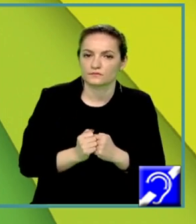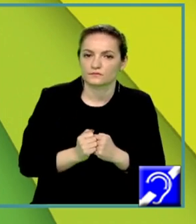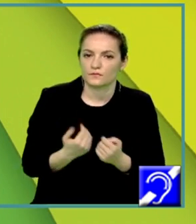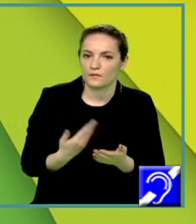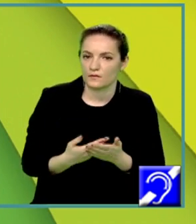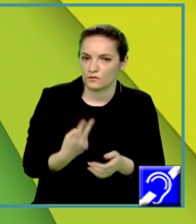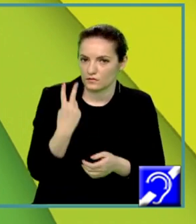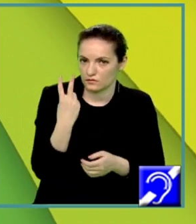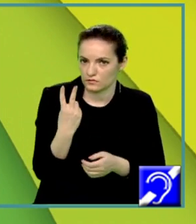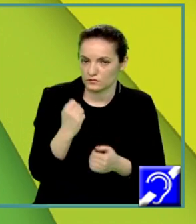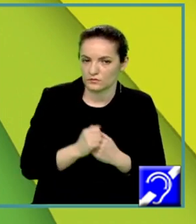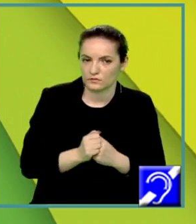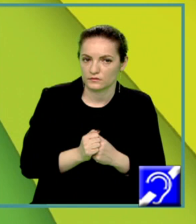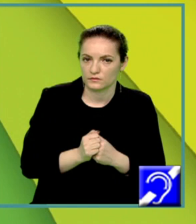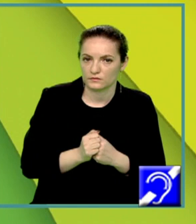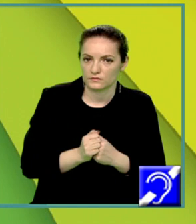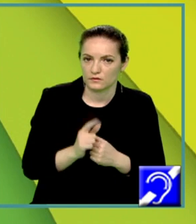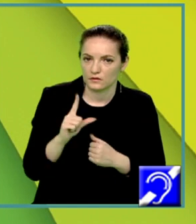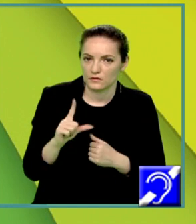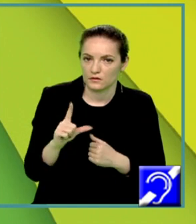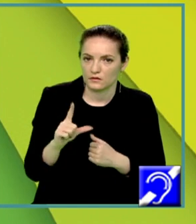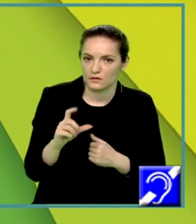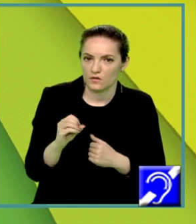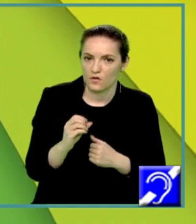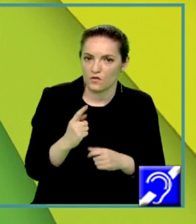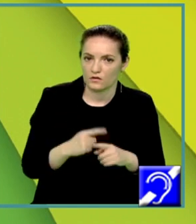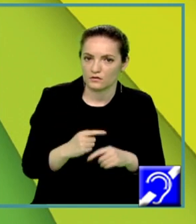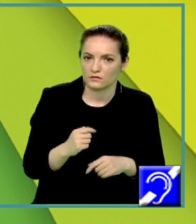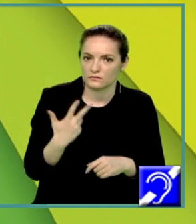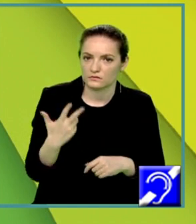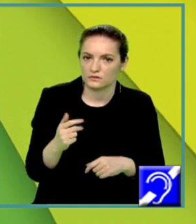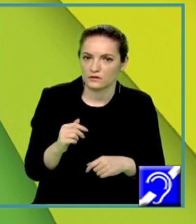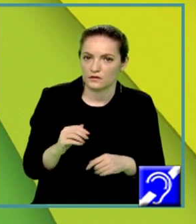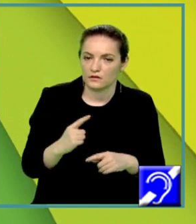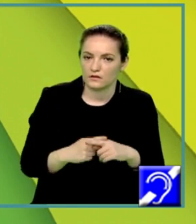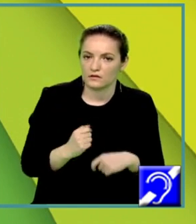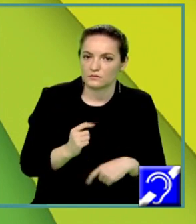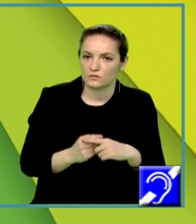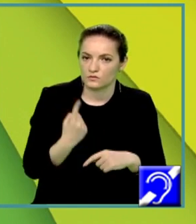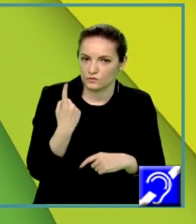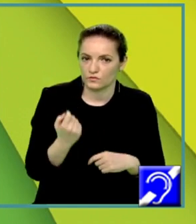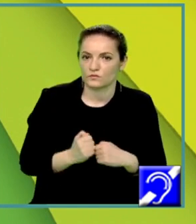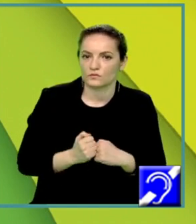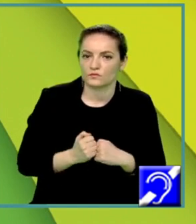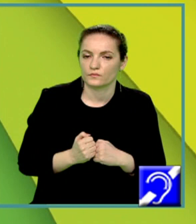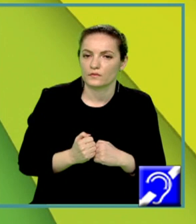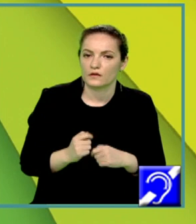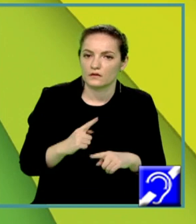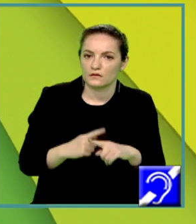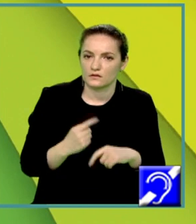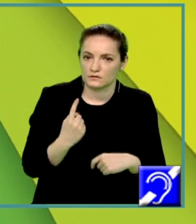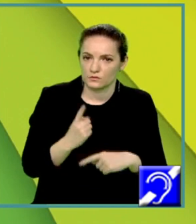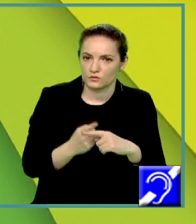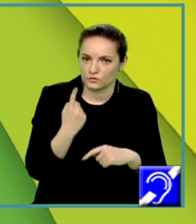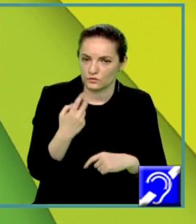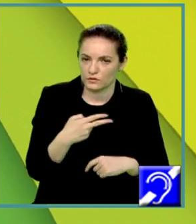de-al doilea logaritm, logaritm în baza 3 din x plus 1, punem condiția ca x plus 1 să fie mai mare decât 0 și